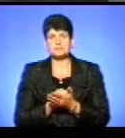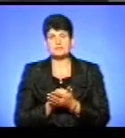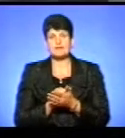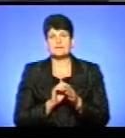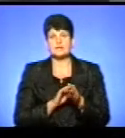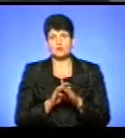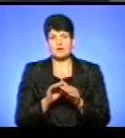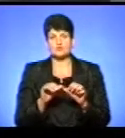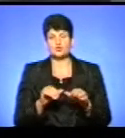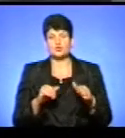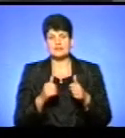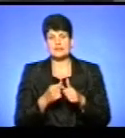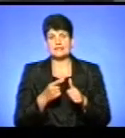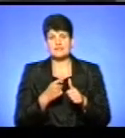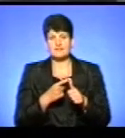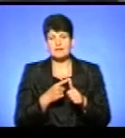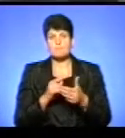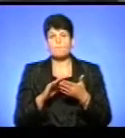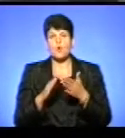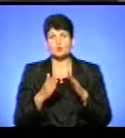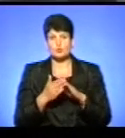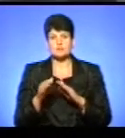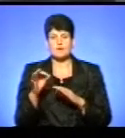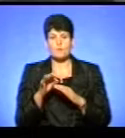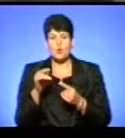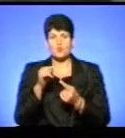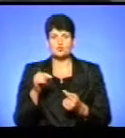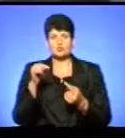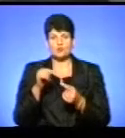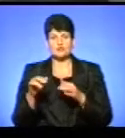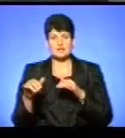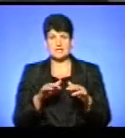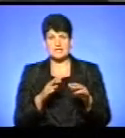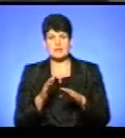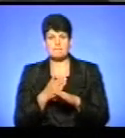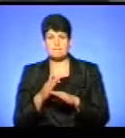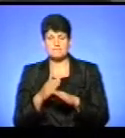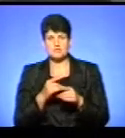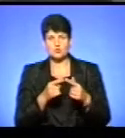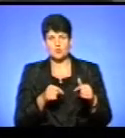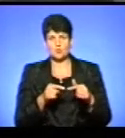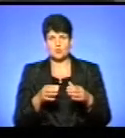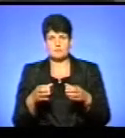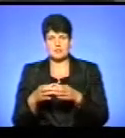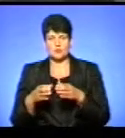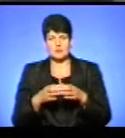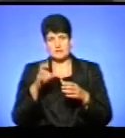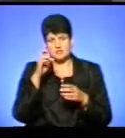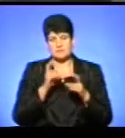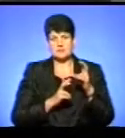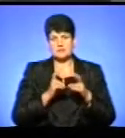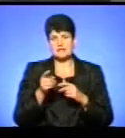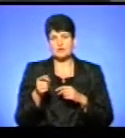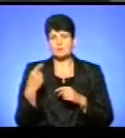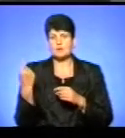комітету. Він називається правильно «Положення про узгодження дій між структурними підрозділями та комунальними підприємствами Тернопільської